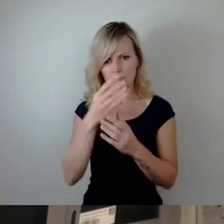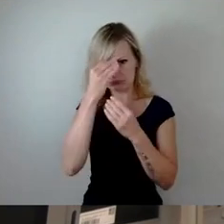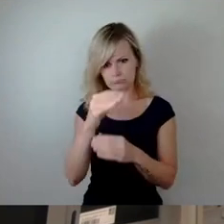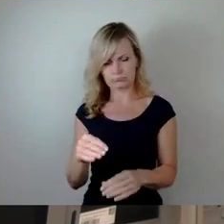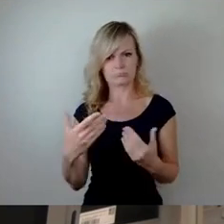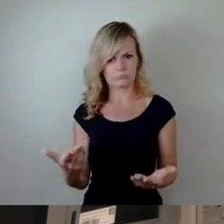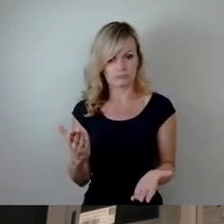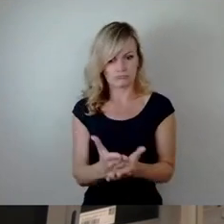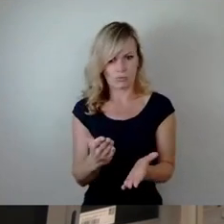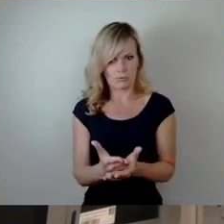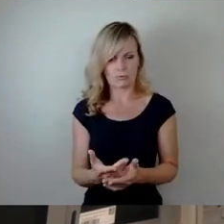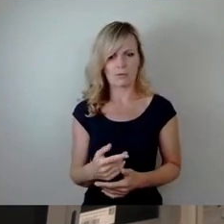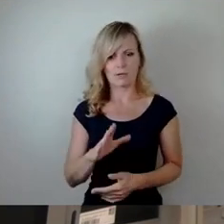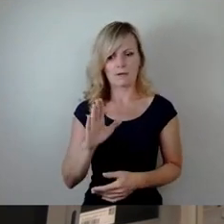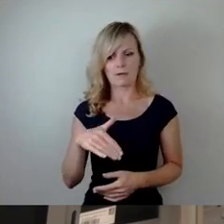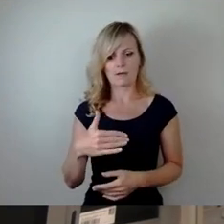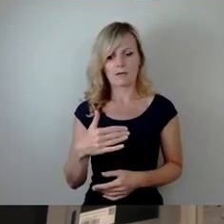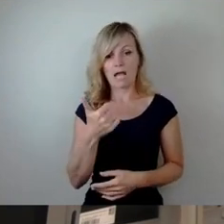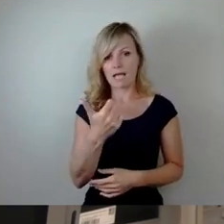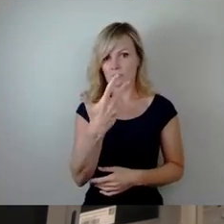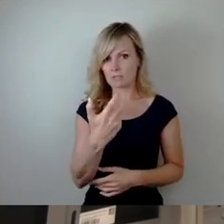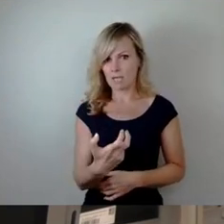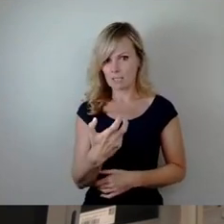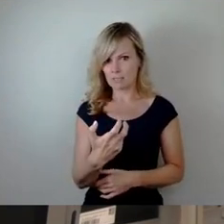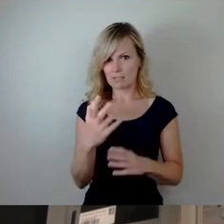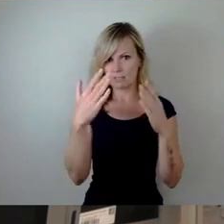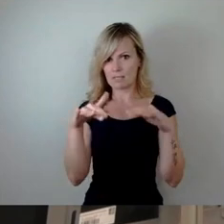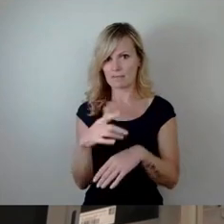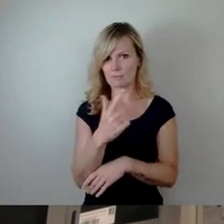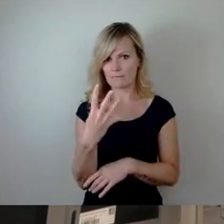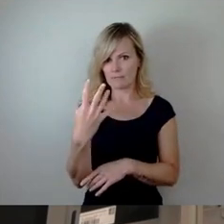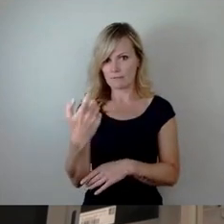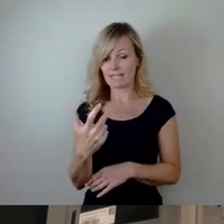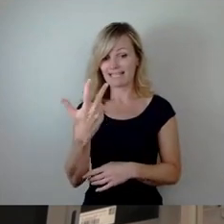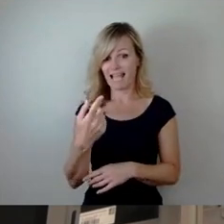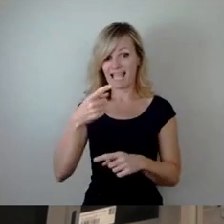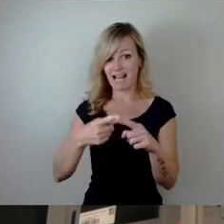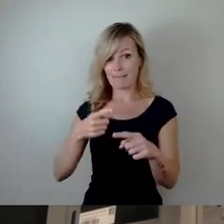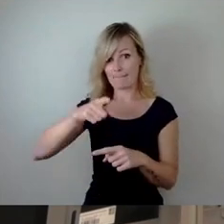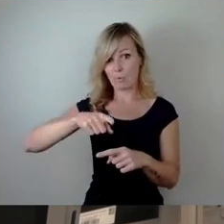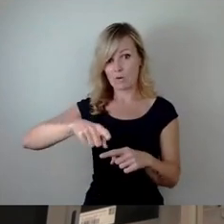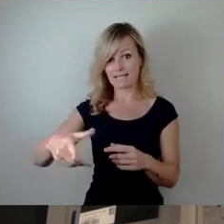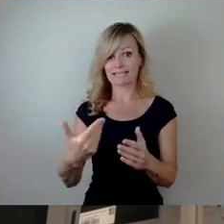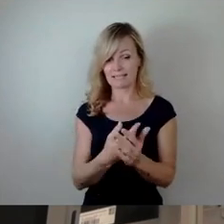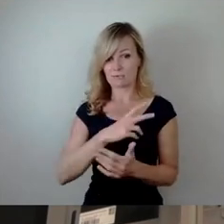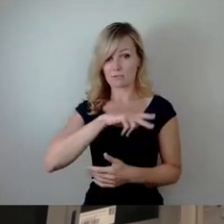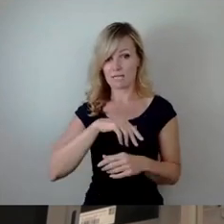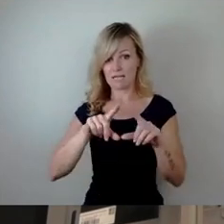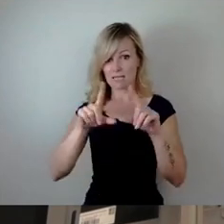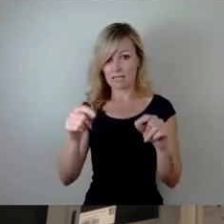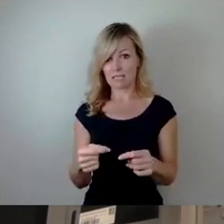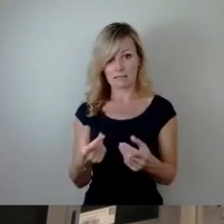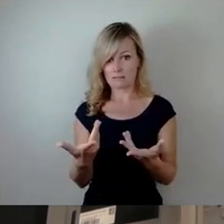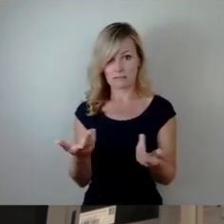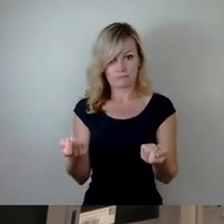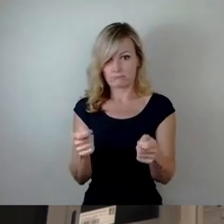Zum 31.12.2024, also ungefähr in dreieinhalb Monaten, läuft das Sozialticket aus und die